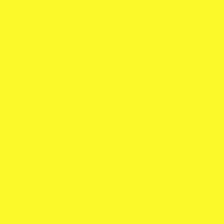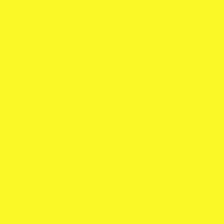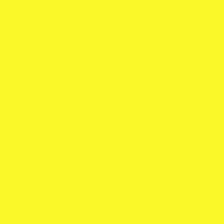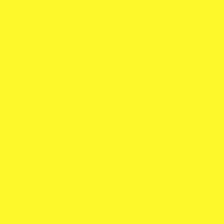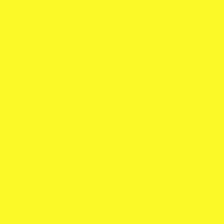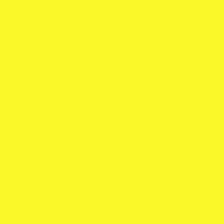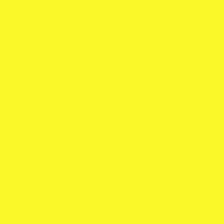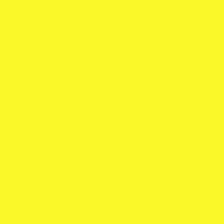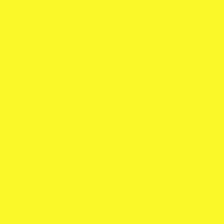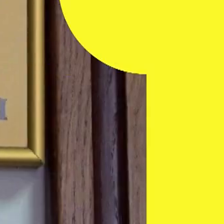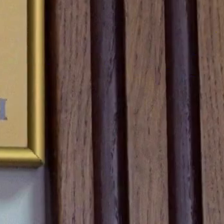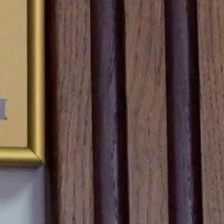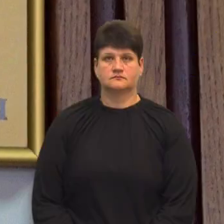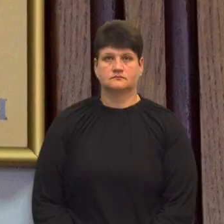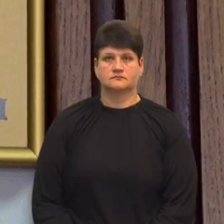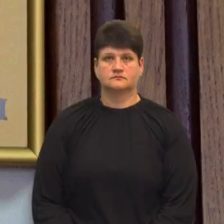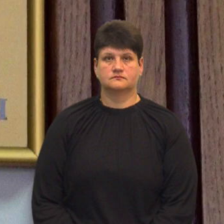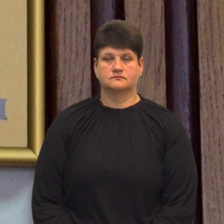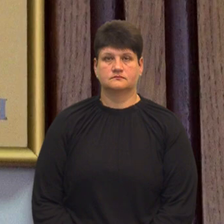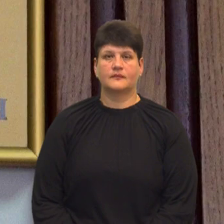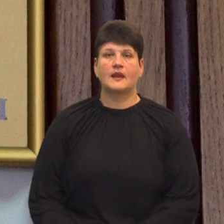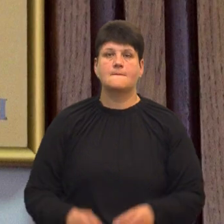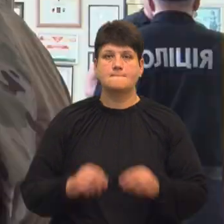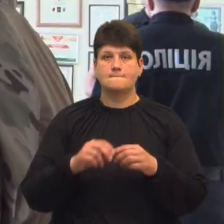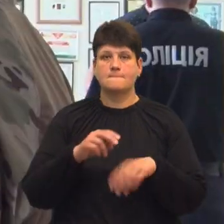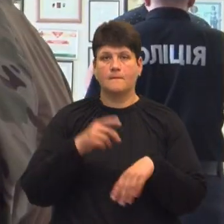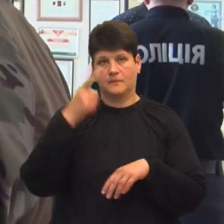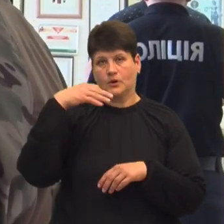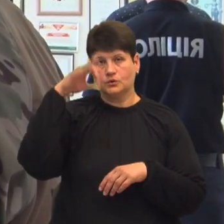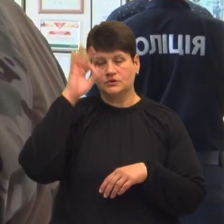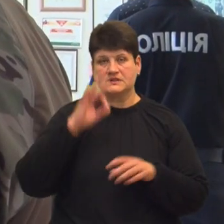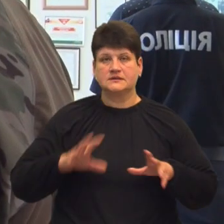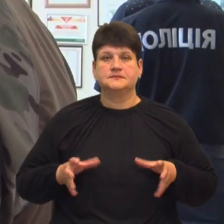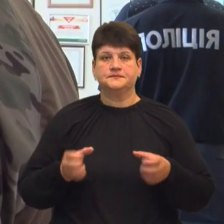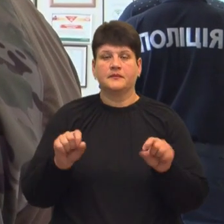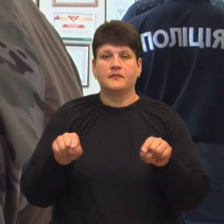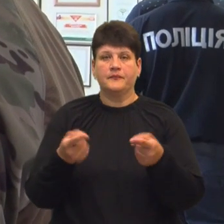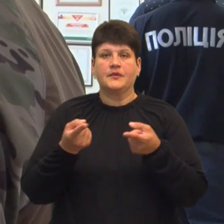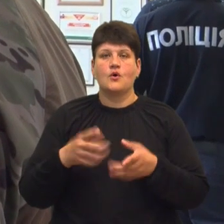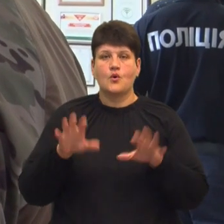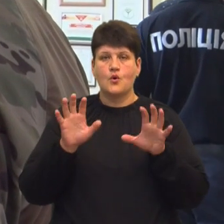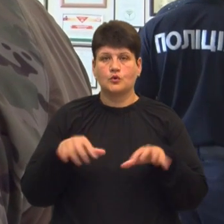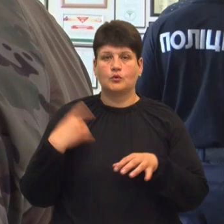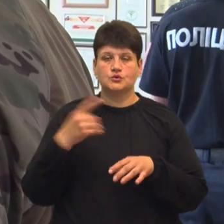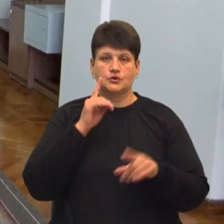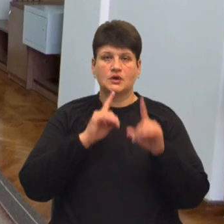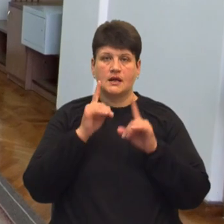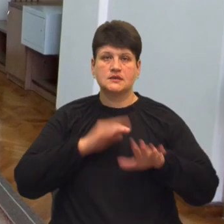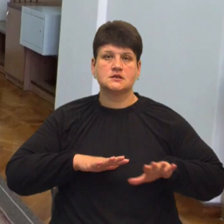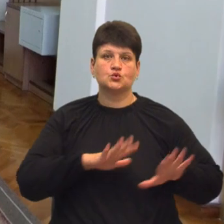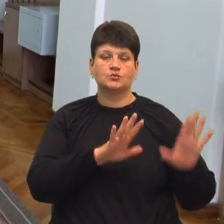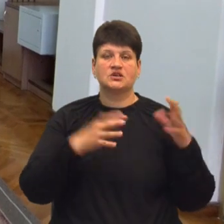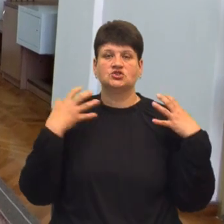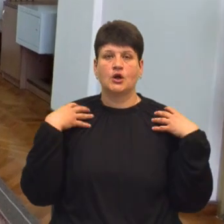Музика Пробоохоронці затримали голову обласної ради та заступників начальника обласної військової адміністрації.